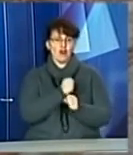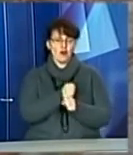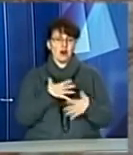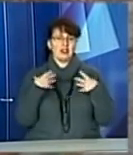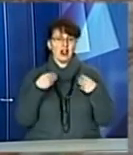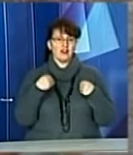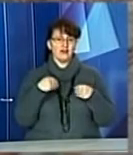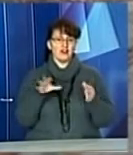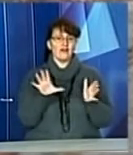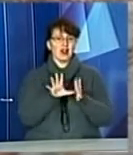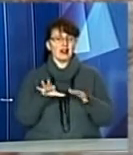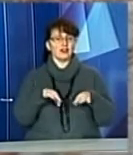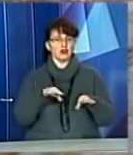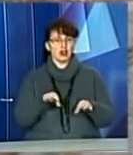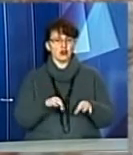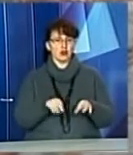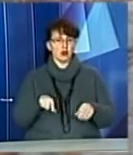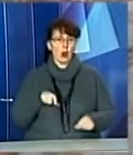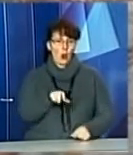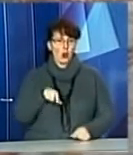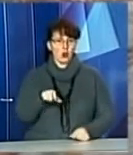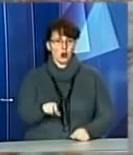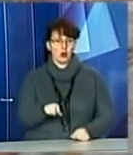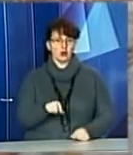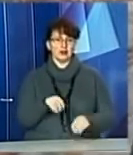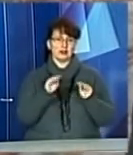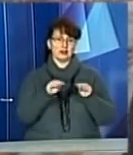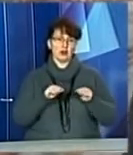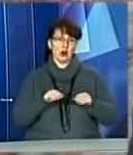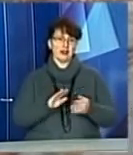-елекцитрансу колію з зеленим покриттям.